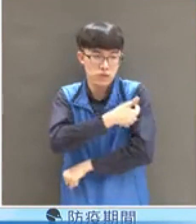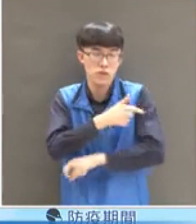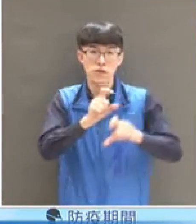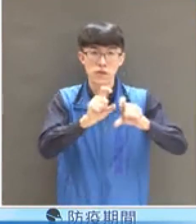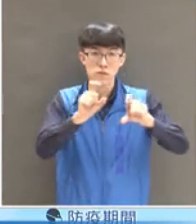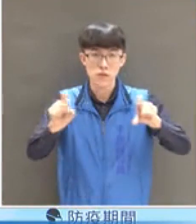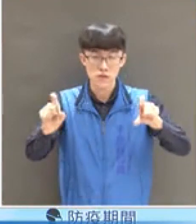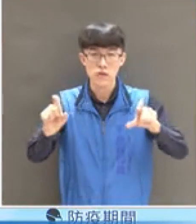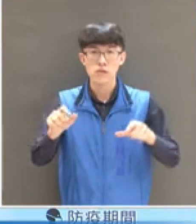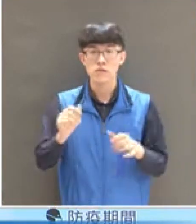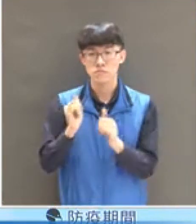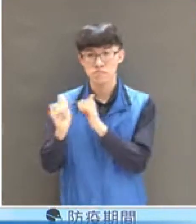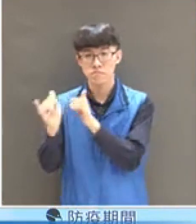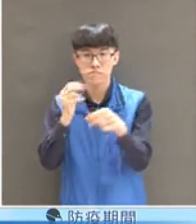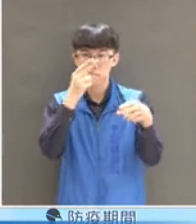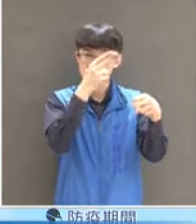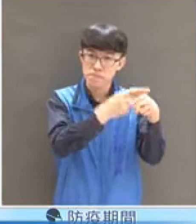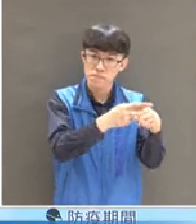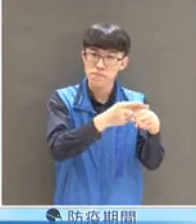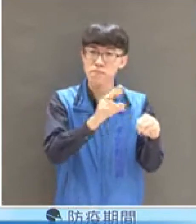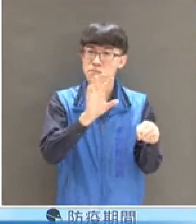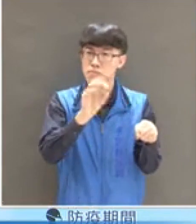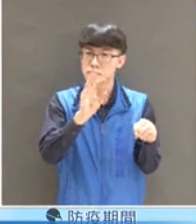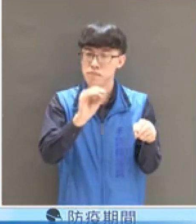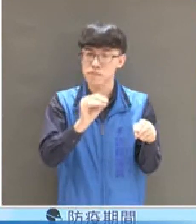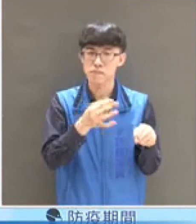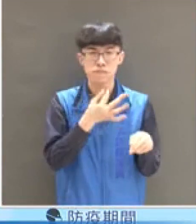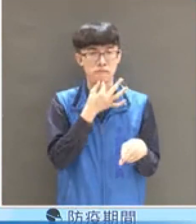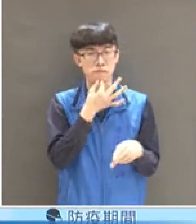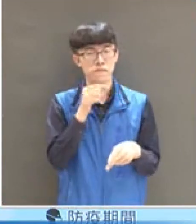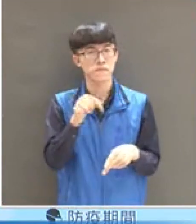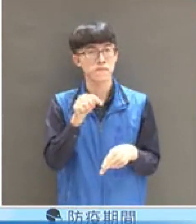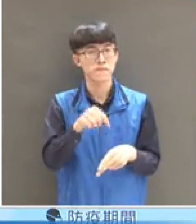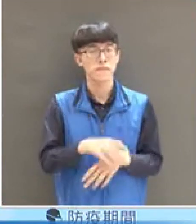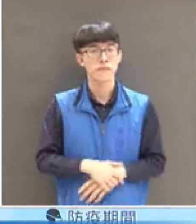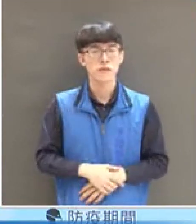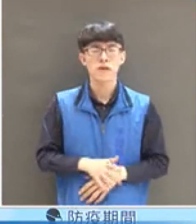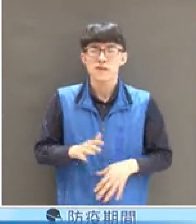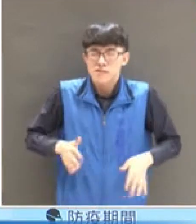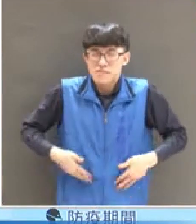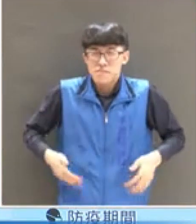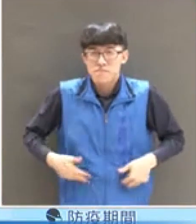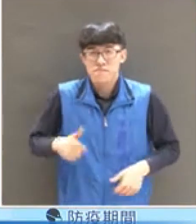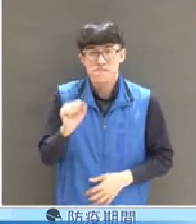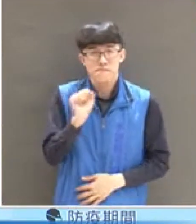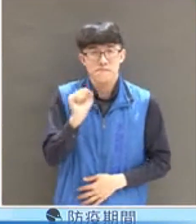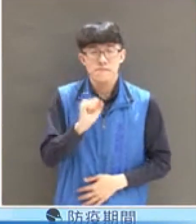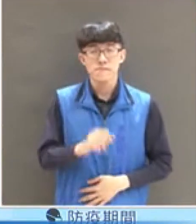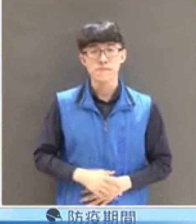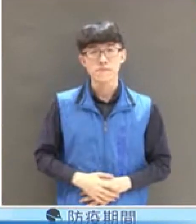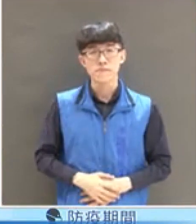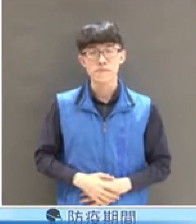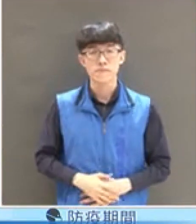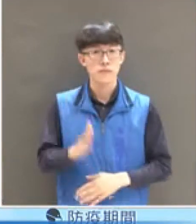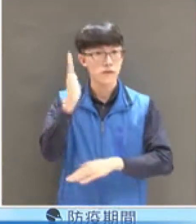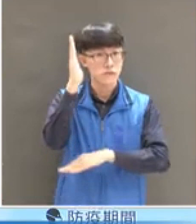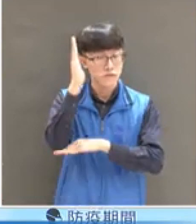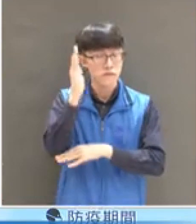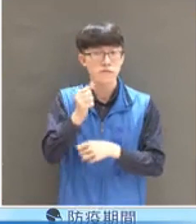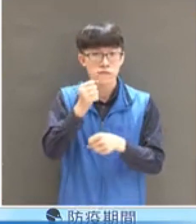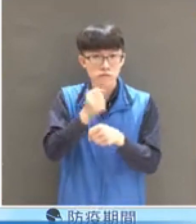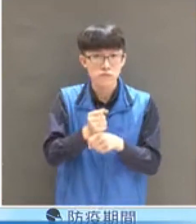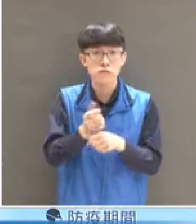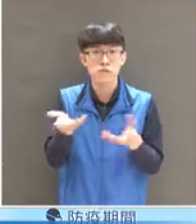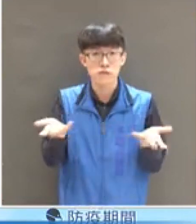產疫苗的信心會不會受到威脅因為有些事真的是急不得政府的作為身為政府